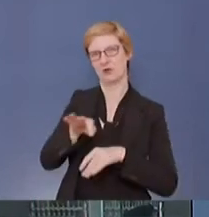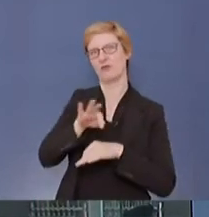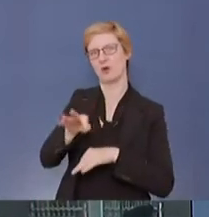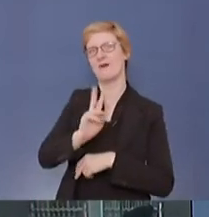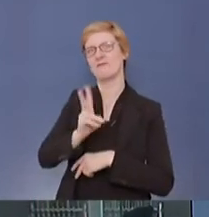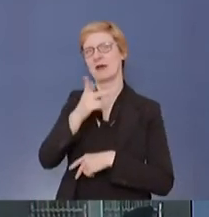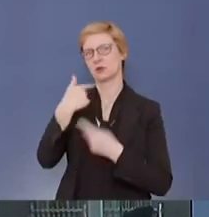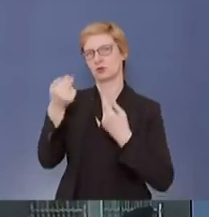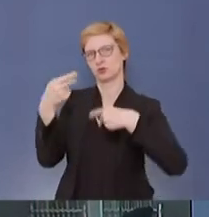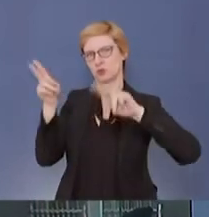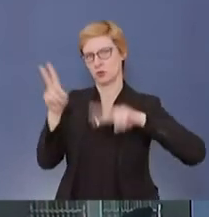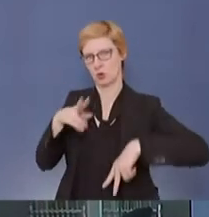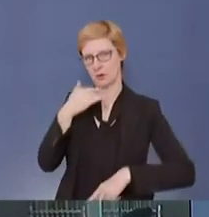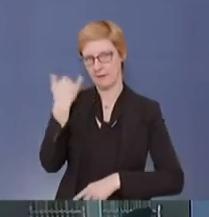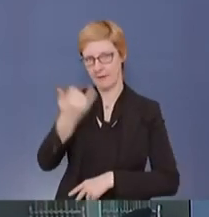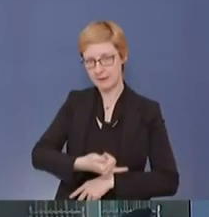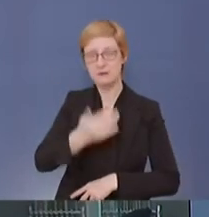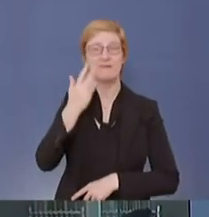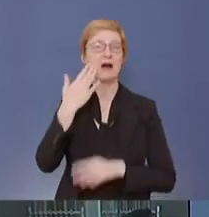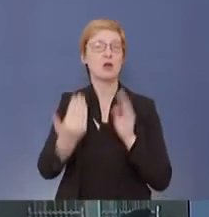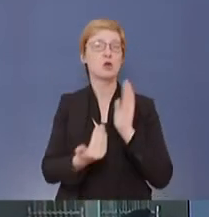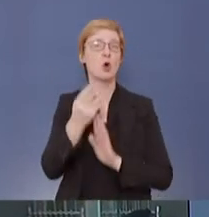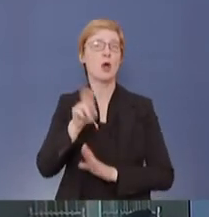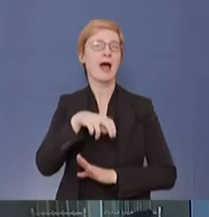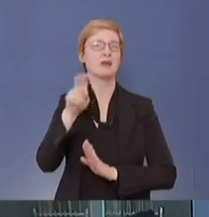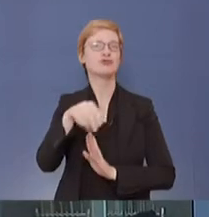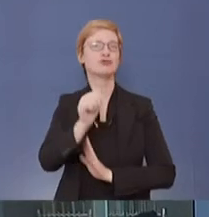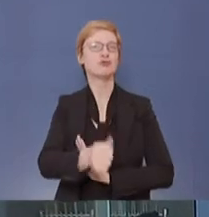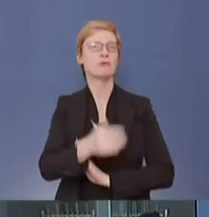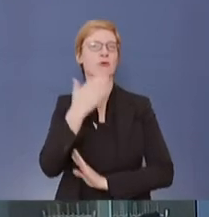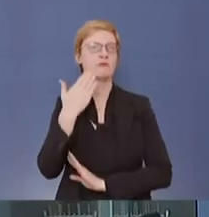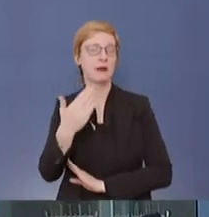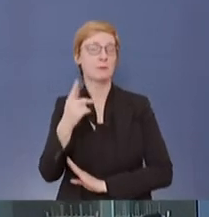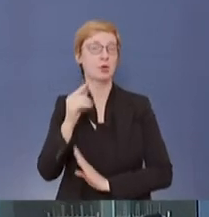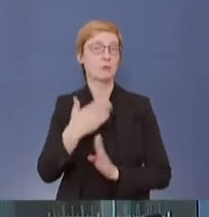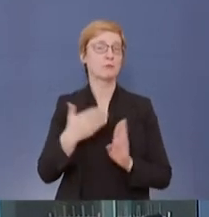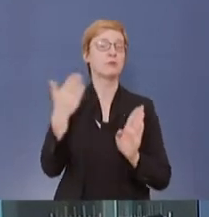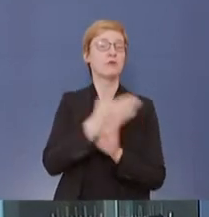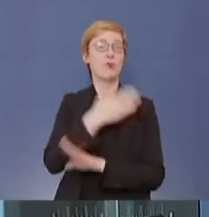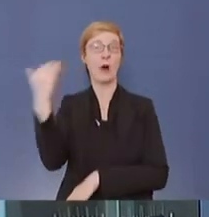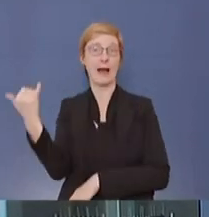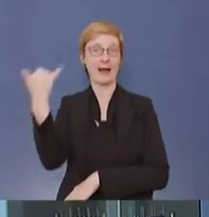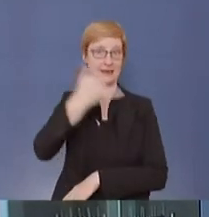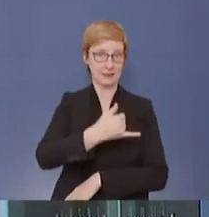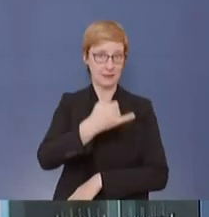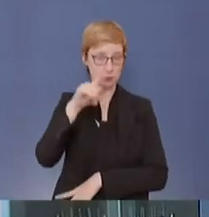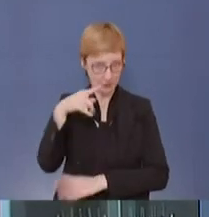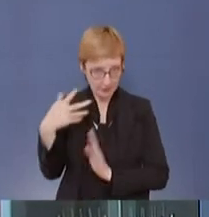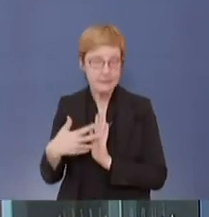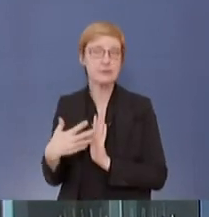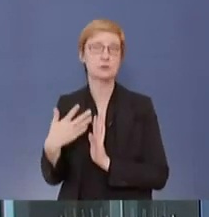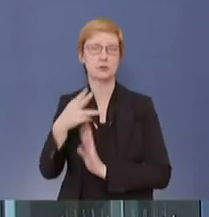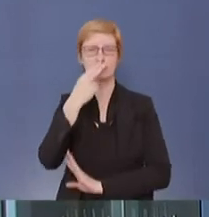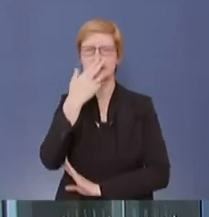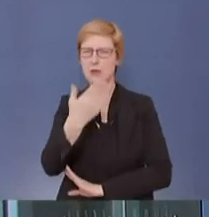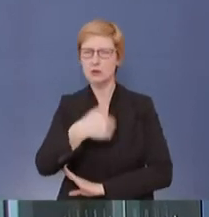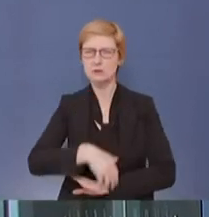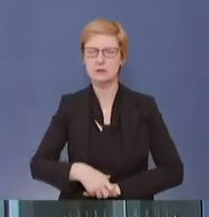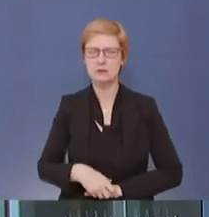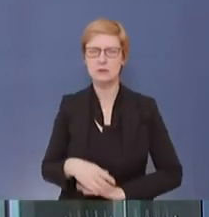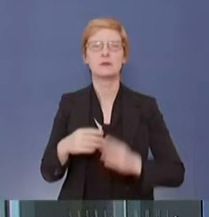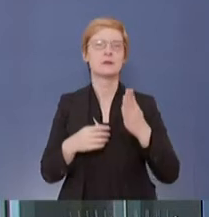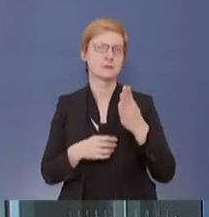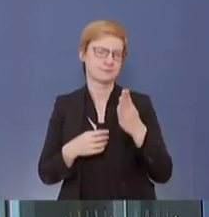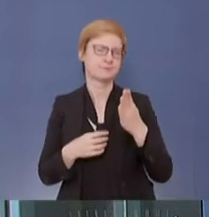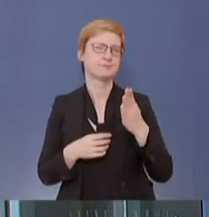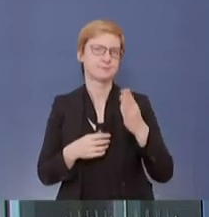Ab wann könnte es zu dieser neuen Einstufung kommen und müsste dann ein Test vor der Einreise vorliegen? Die Frage geht ja in den Komplex, den wir zu